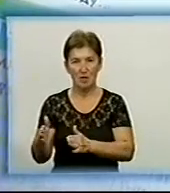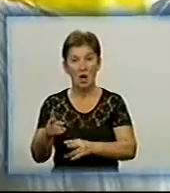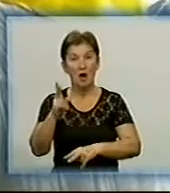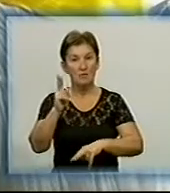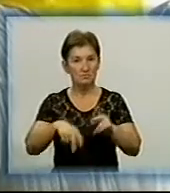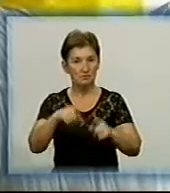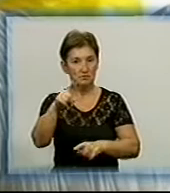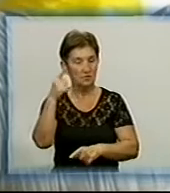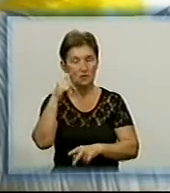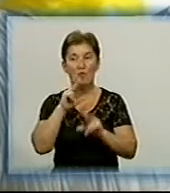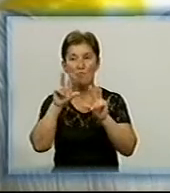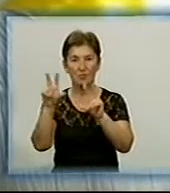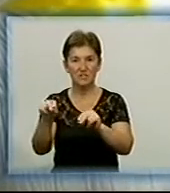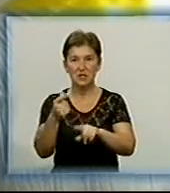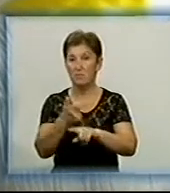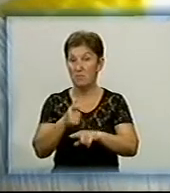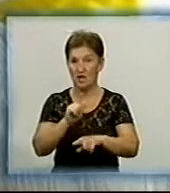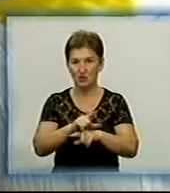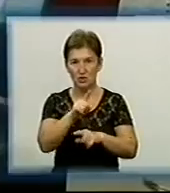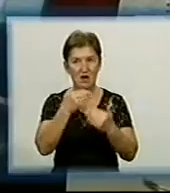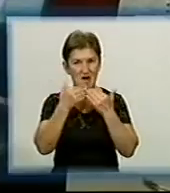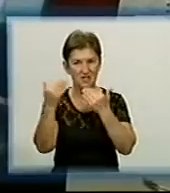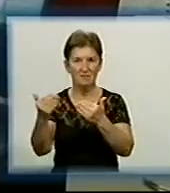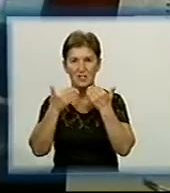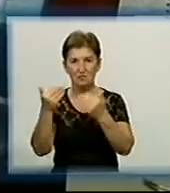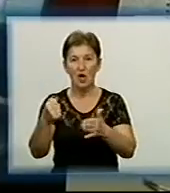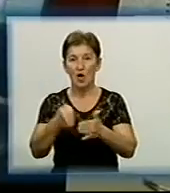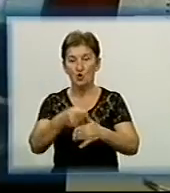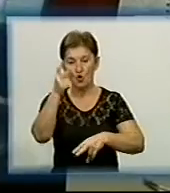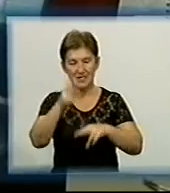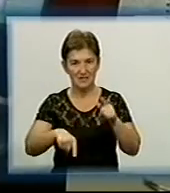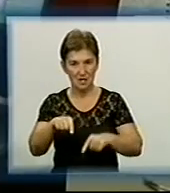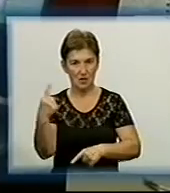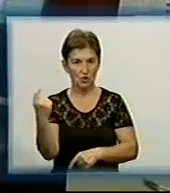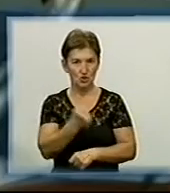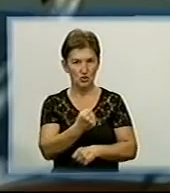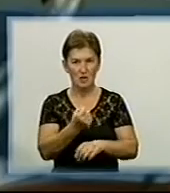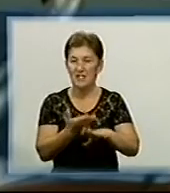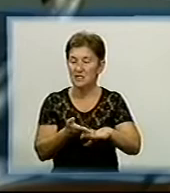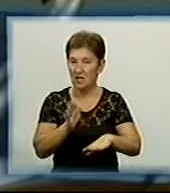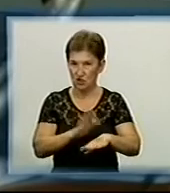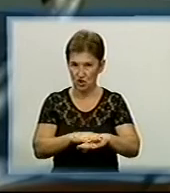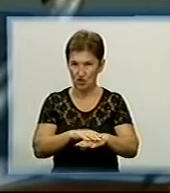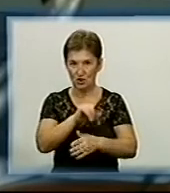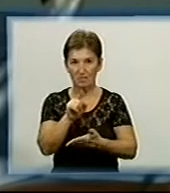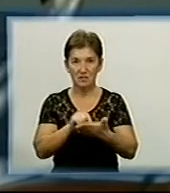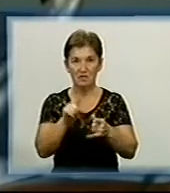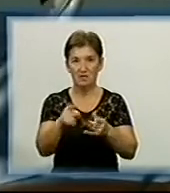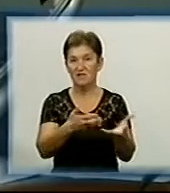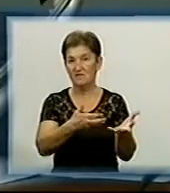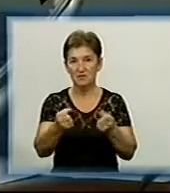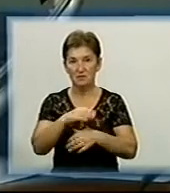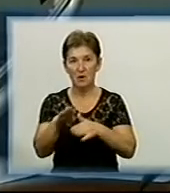лінії Андрій Ніколайенко пообіцяв більшість отриманих ним звернень вирішать до кінця цього тижня Складніші питання він візьме під особистий контроль